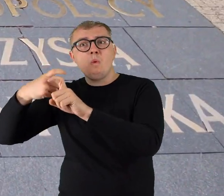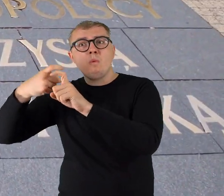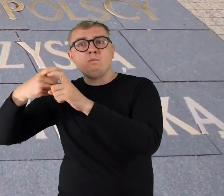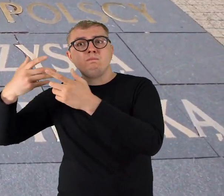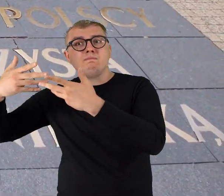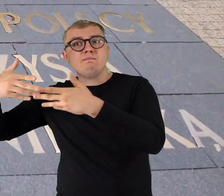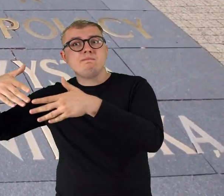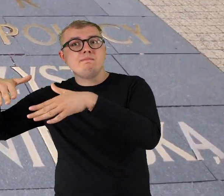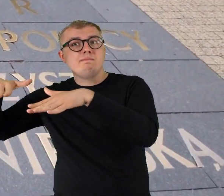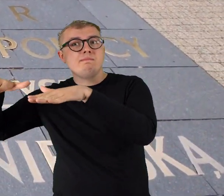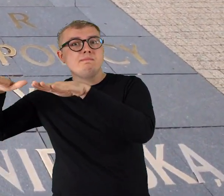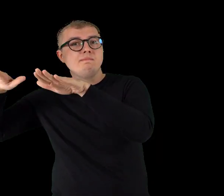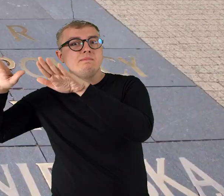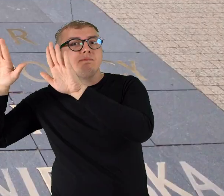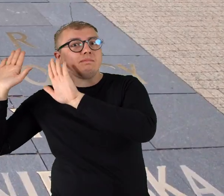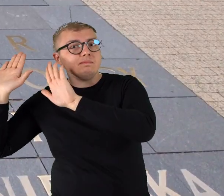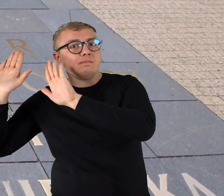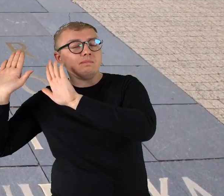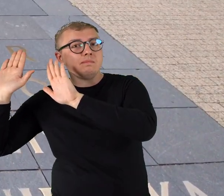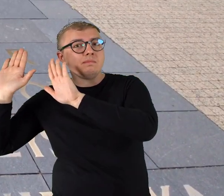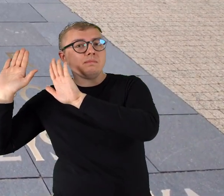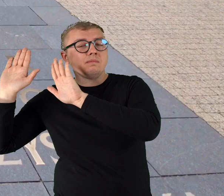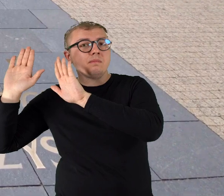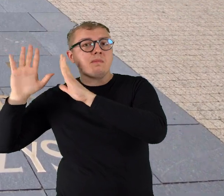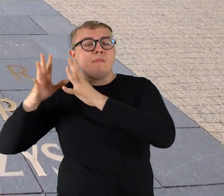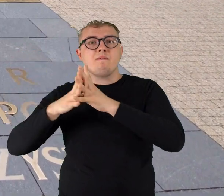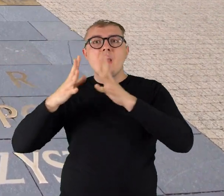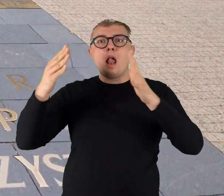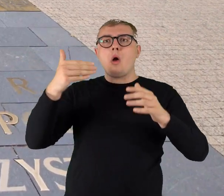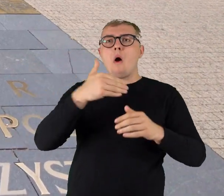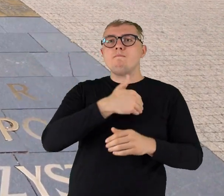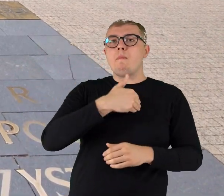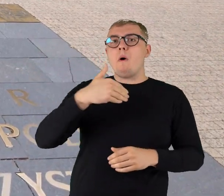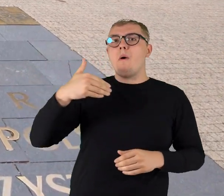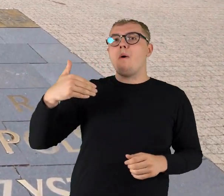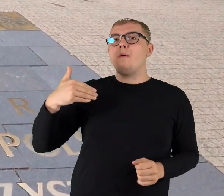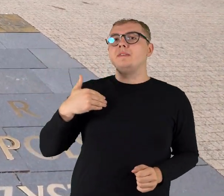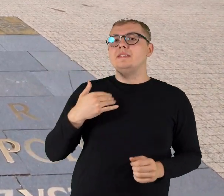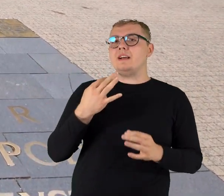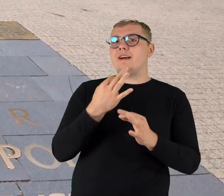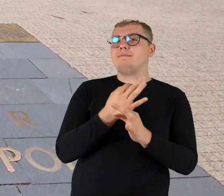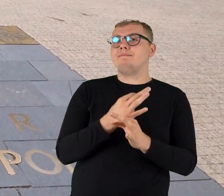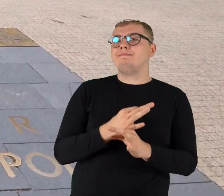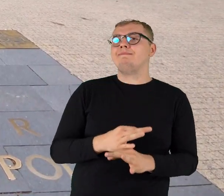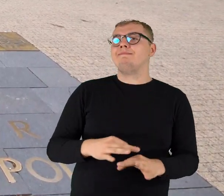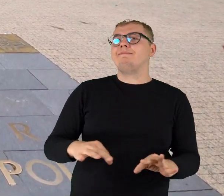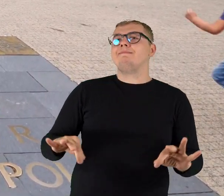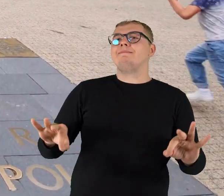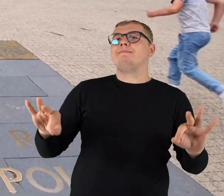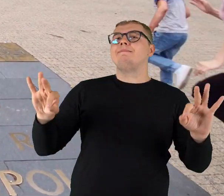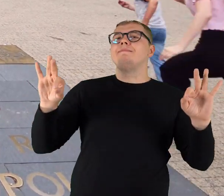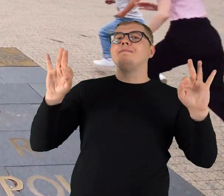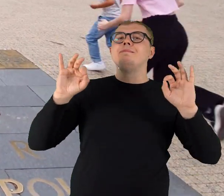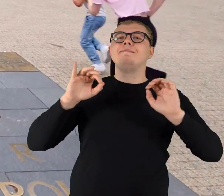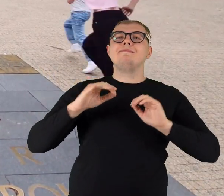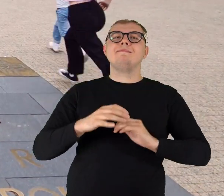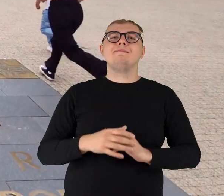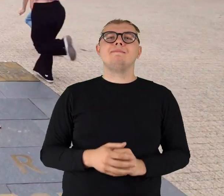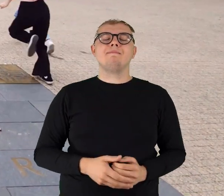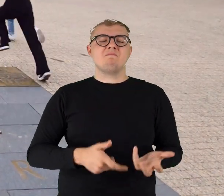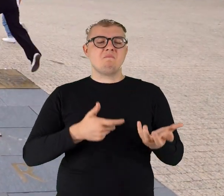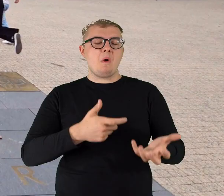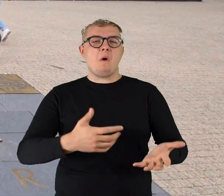poddaje Wielkopolska ze swych mroczy wolna Z martwych wstaje